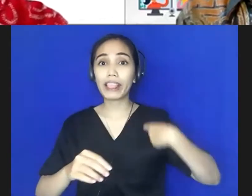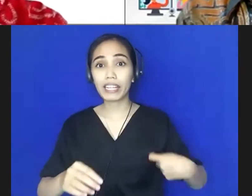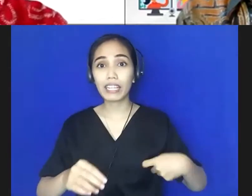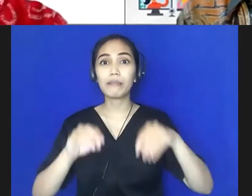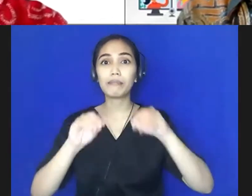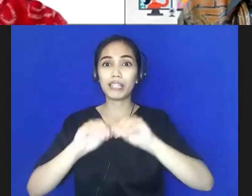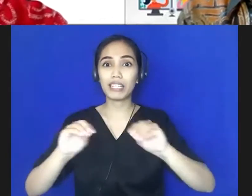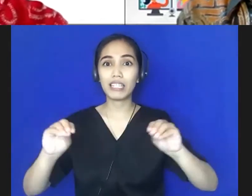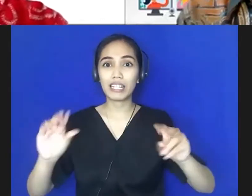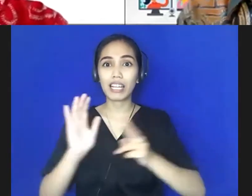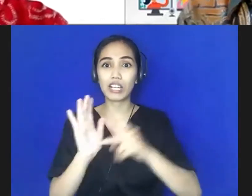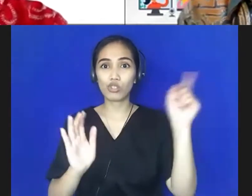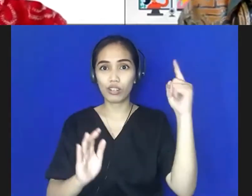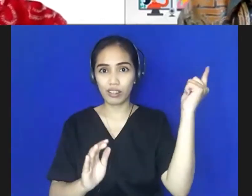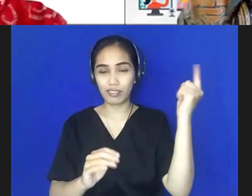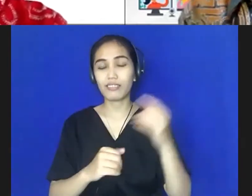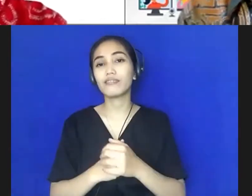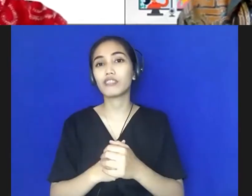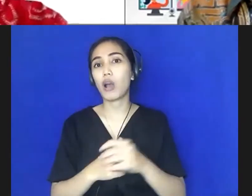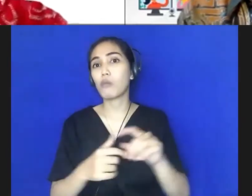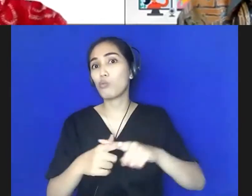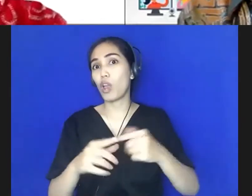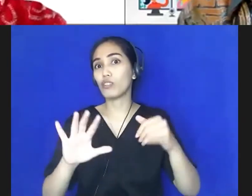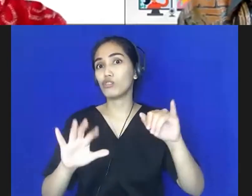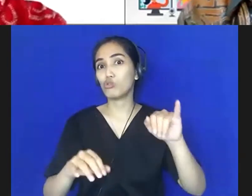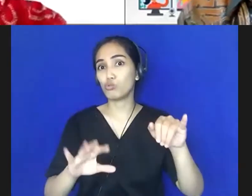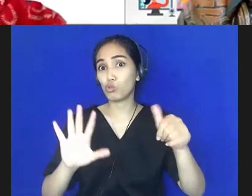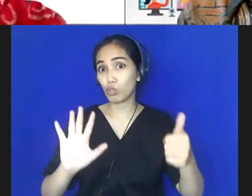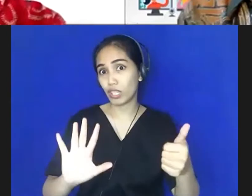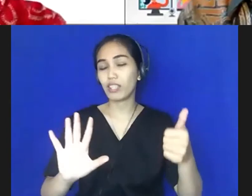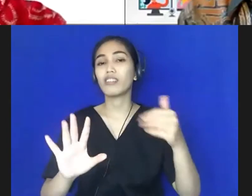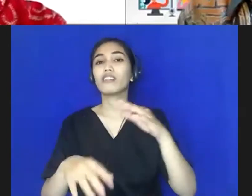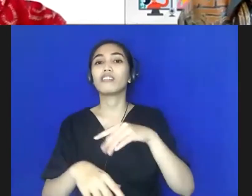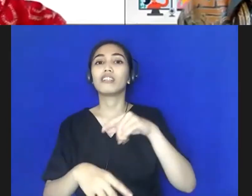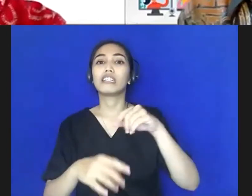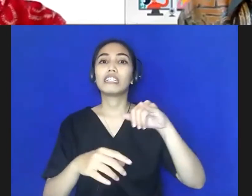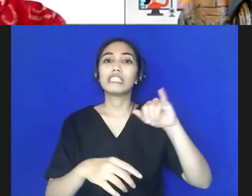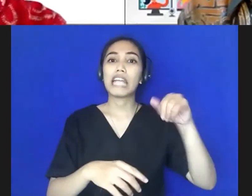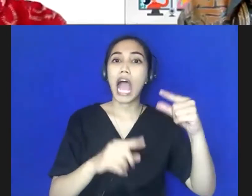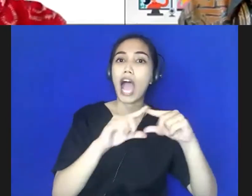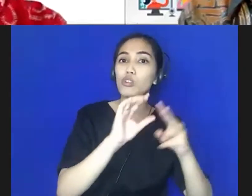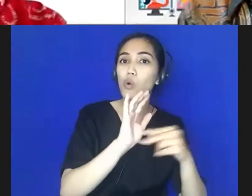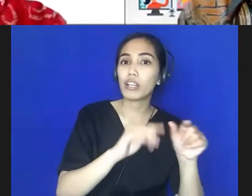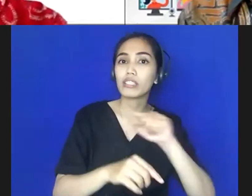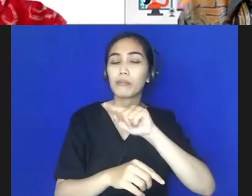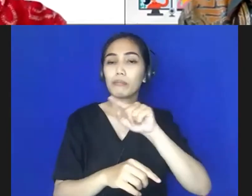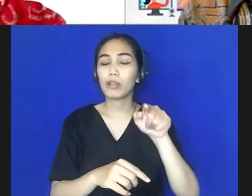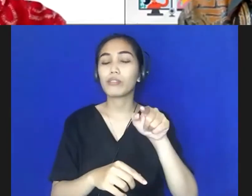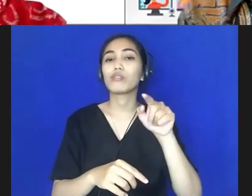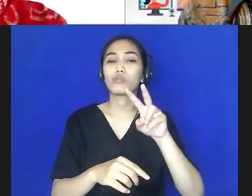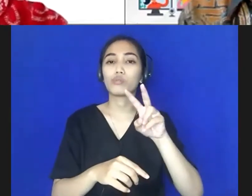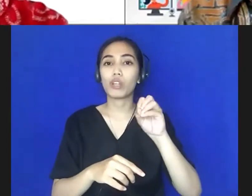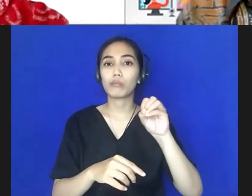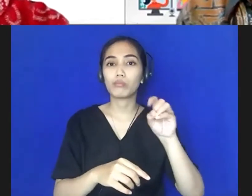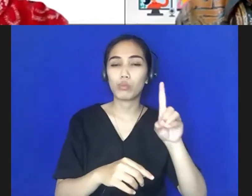Dari sana, untuk Juni 2013 sampai Januari 2015, beliau menjadi Kepala BKKPN. Dan Prof,